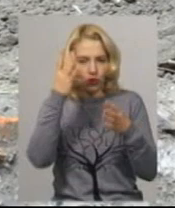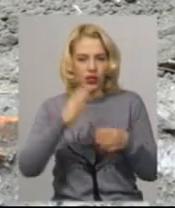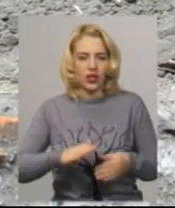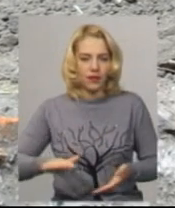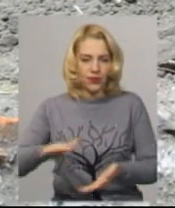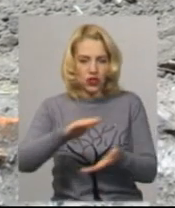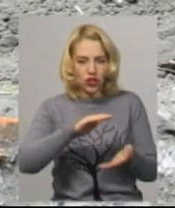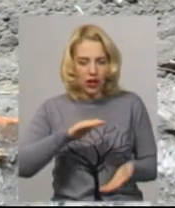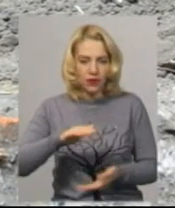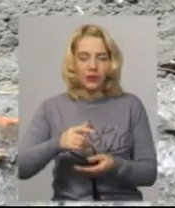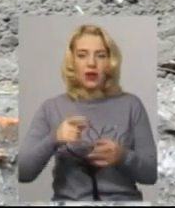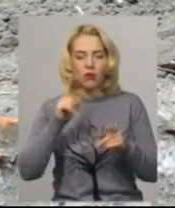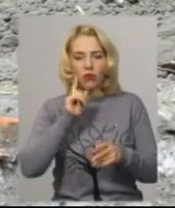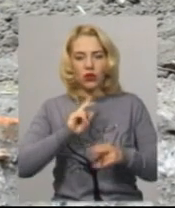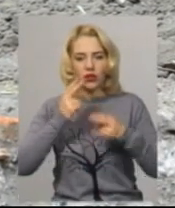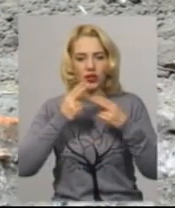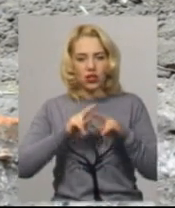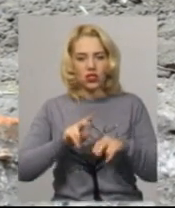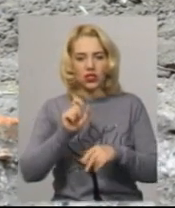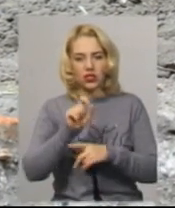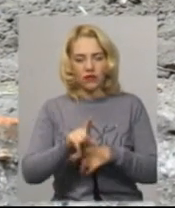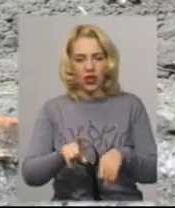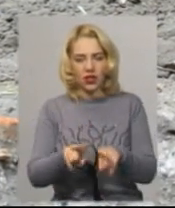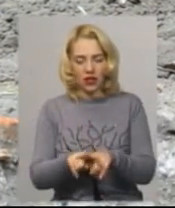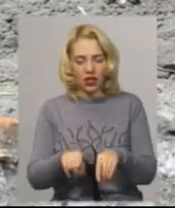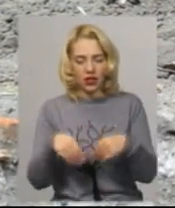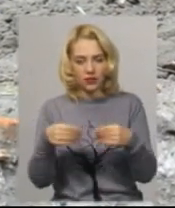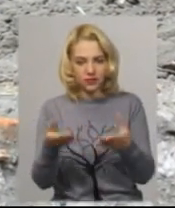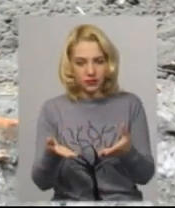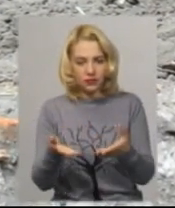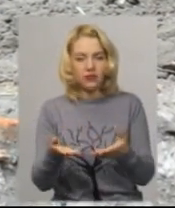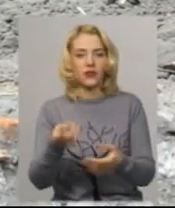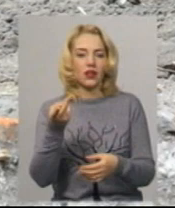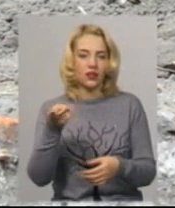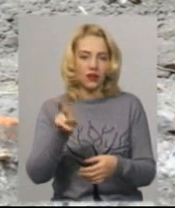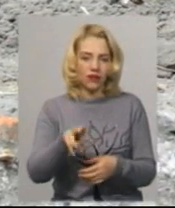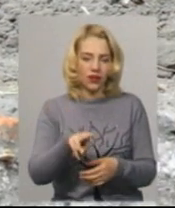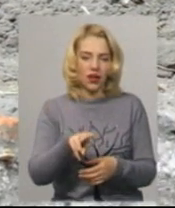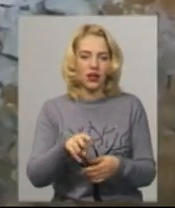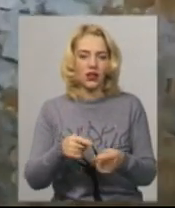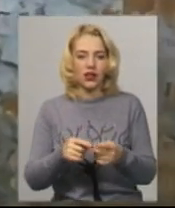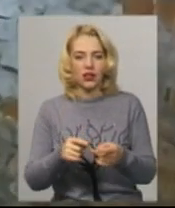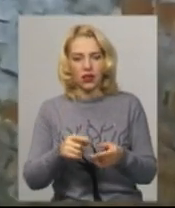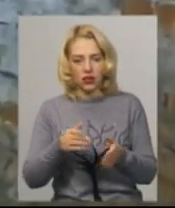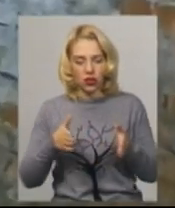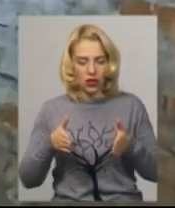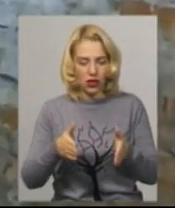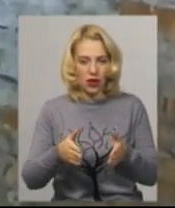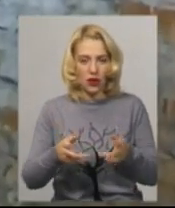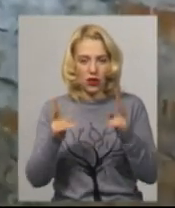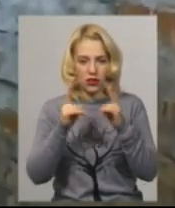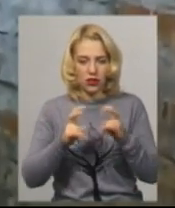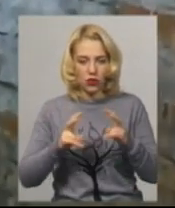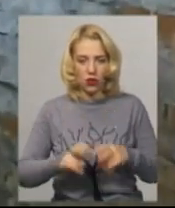Поки що технічне завдання нам поставлено таке, два шурфа розвідкових. У підвалі учасник